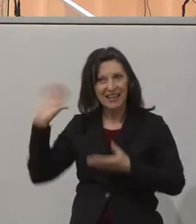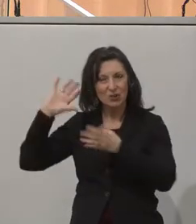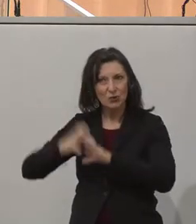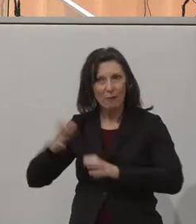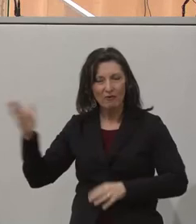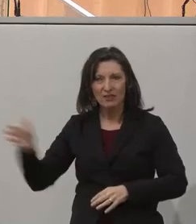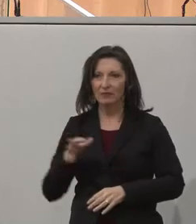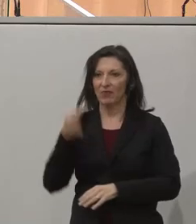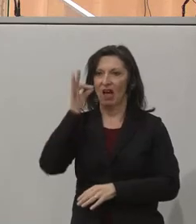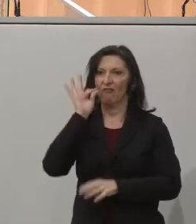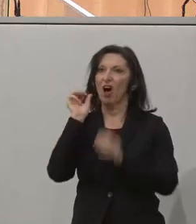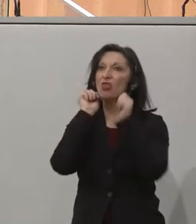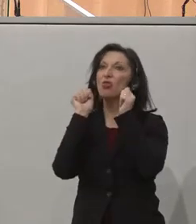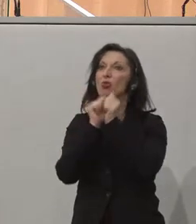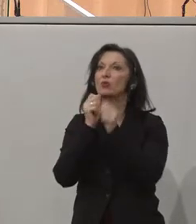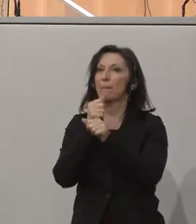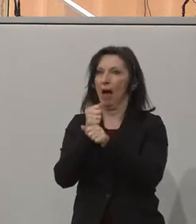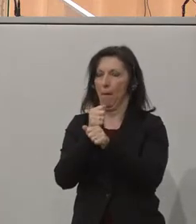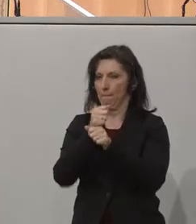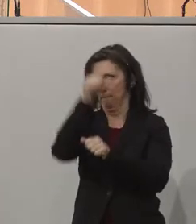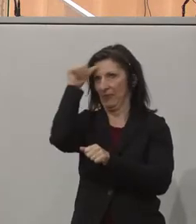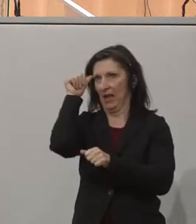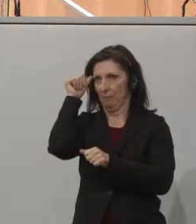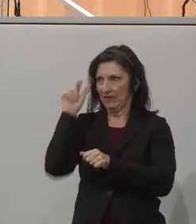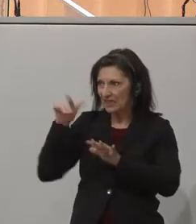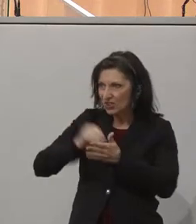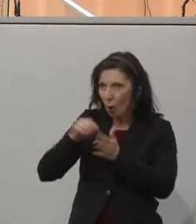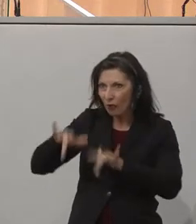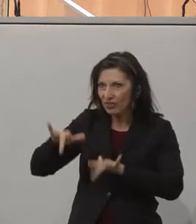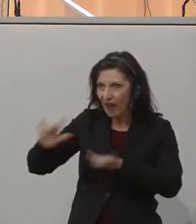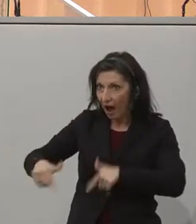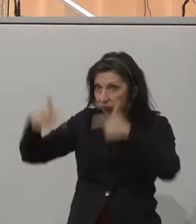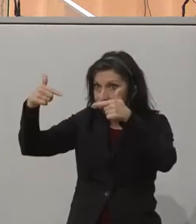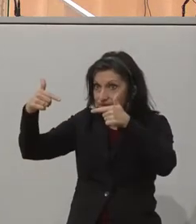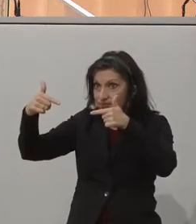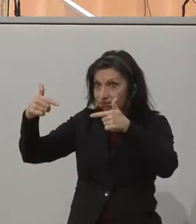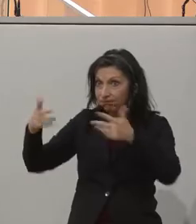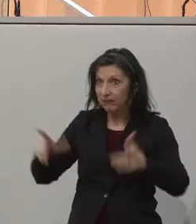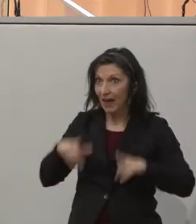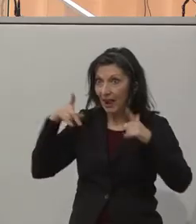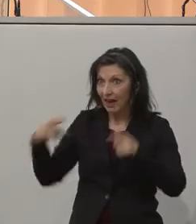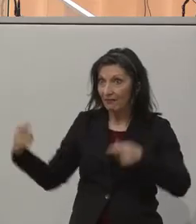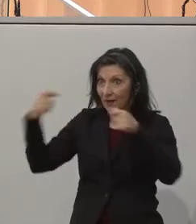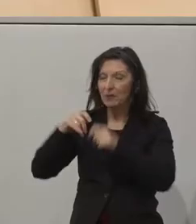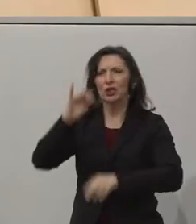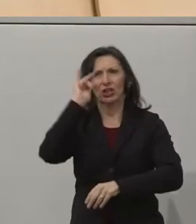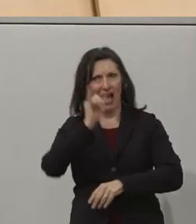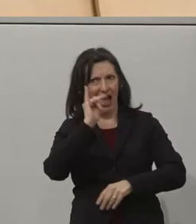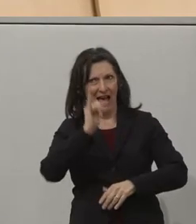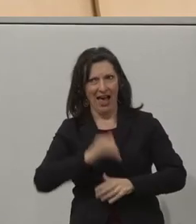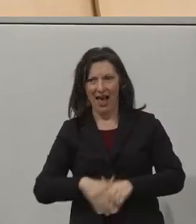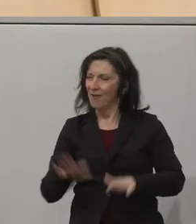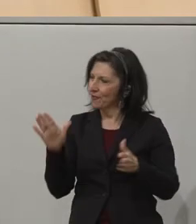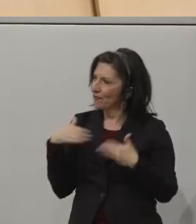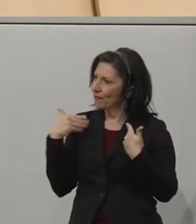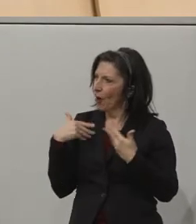Frau Nussbaumer, sind Sie noch mit uns zugeschaltet live? Ja. Dann freuen wir uns natürlich